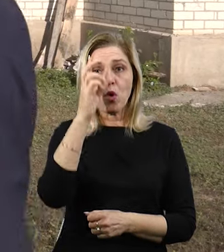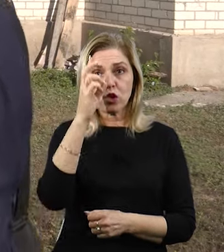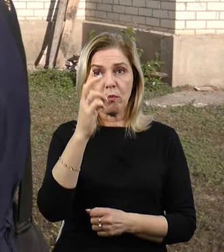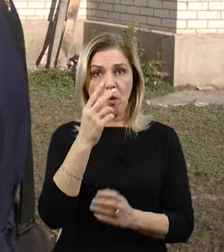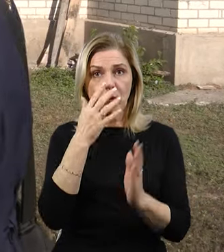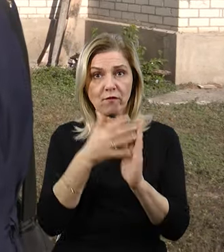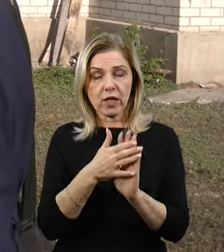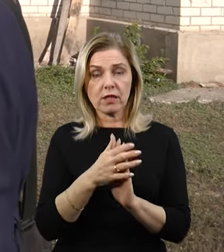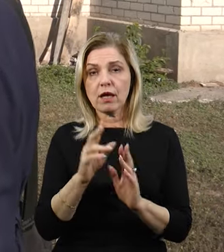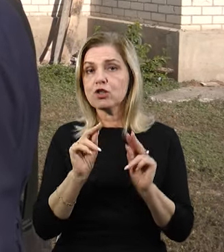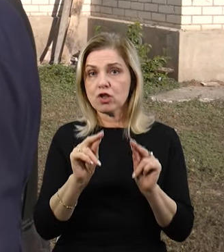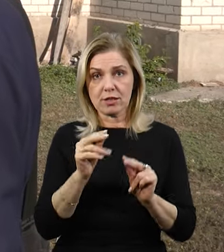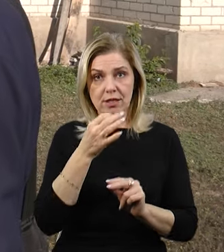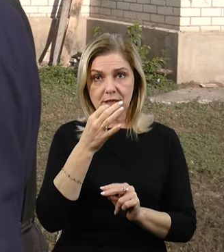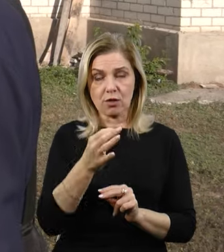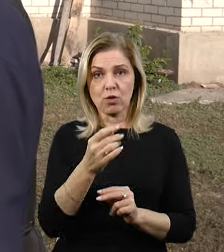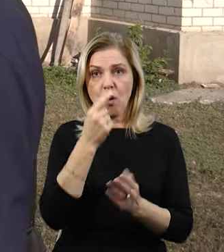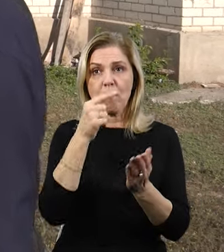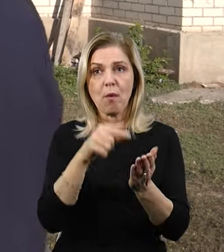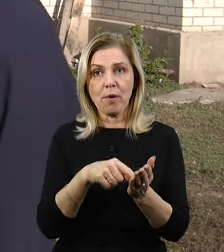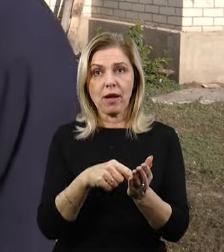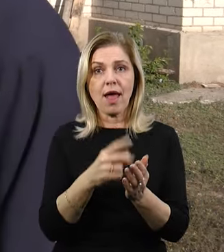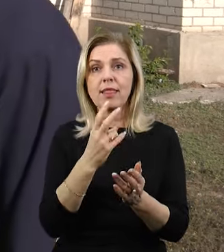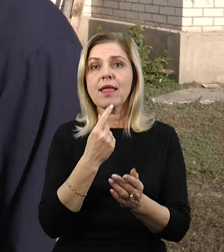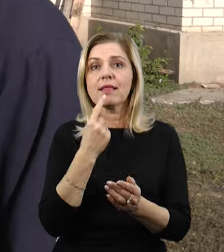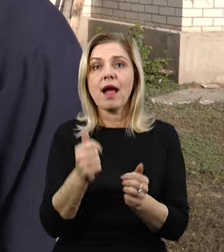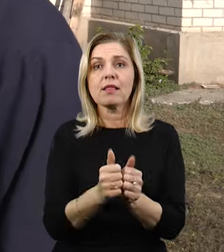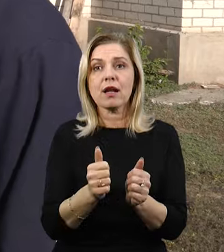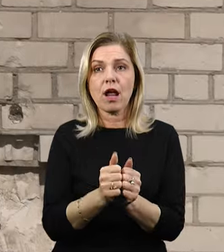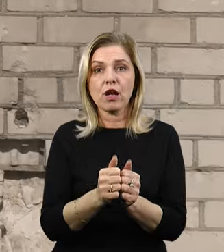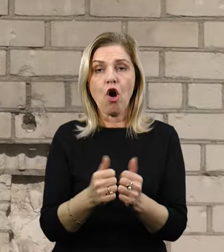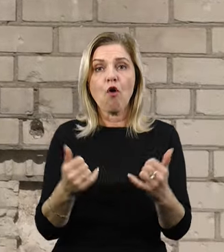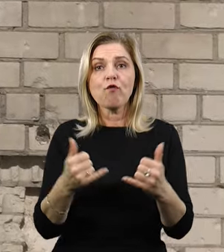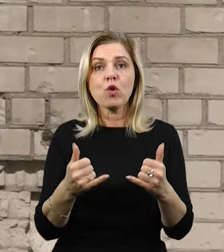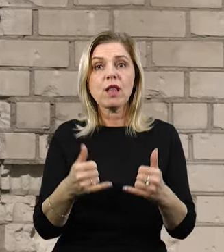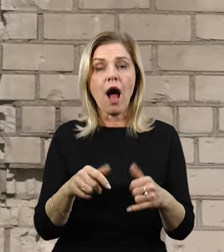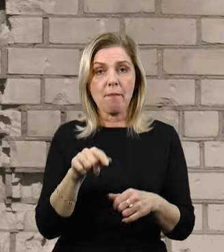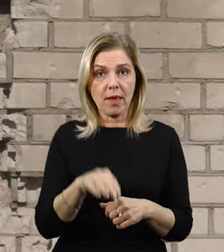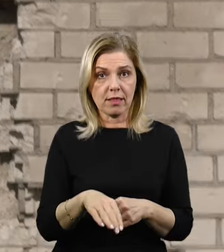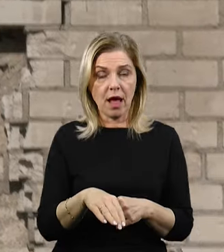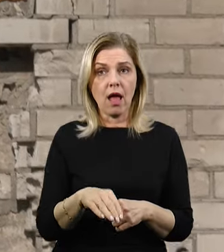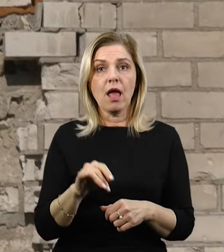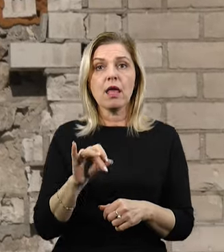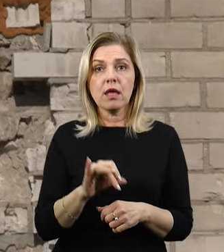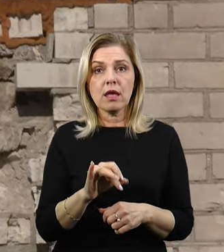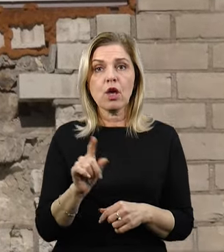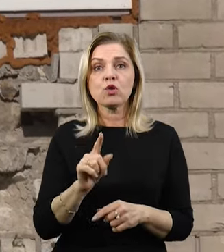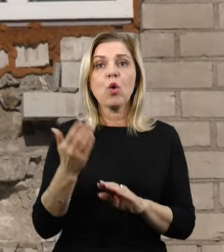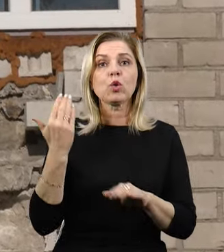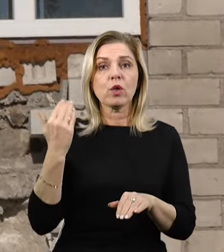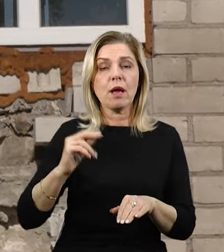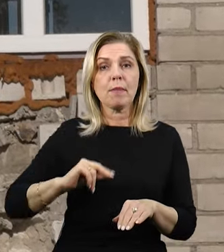що він попав якраз так, що недалеко від фундаменту снаряд прилетів. І то, що тоді ми працювали,